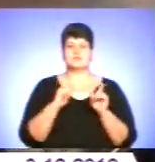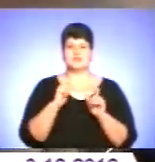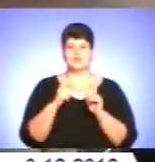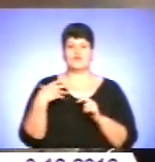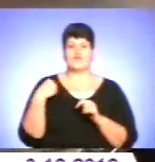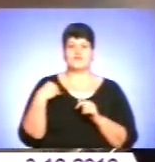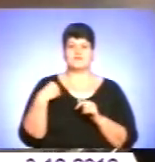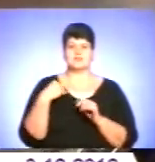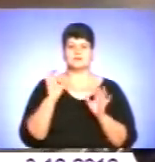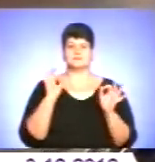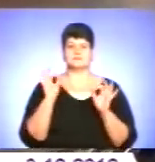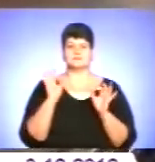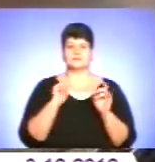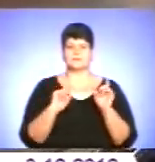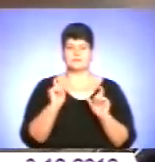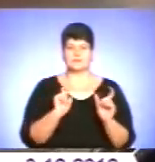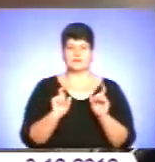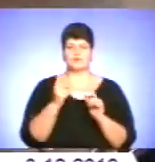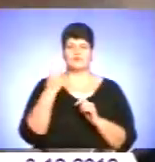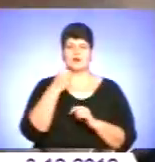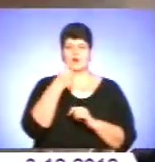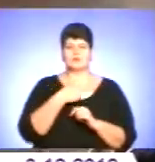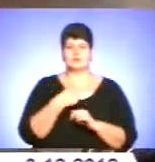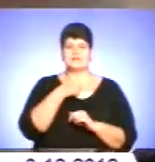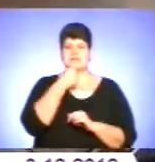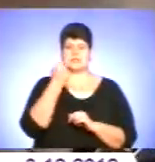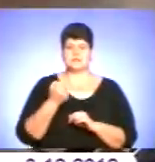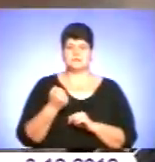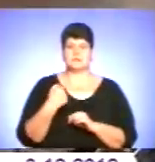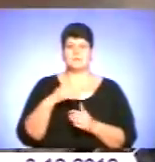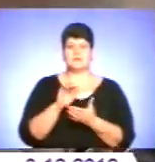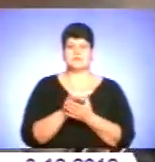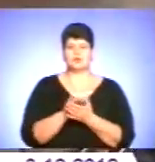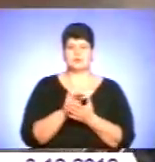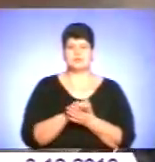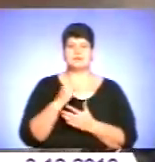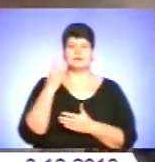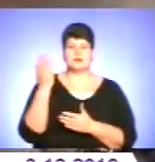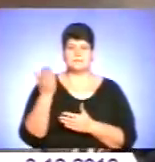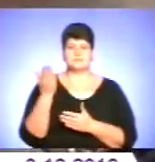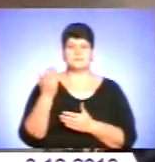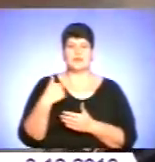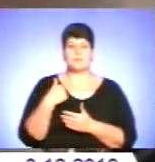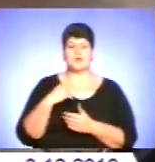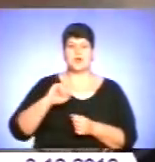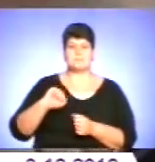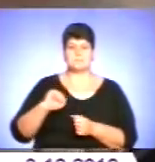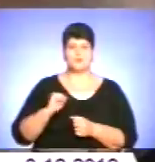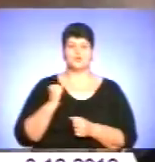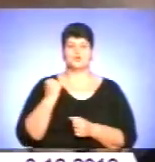був на два роки старший. І ми там познайомилися. Моя подружка